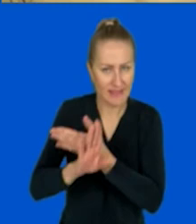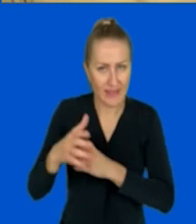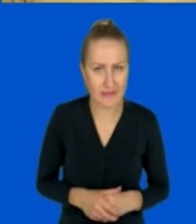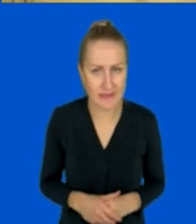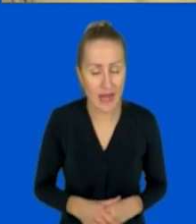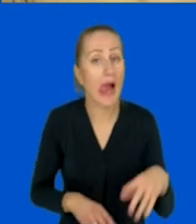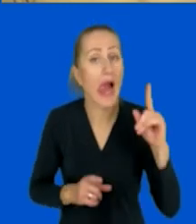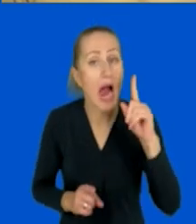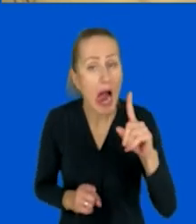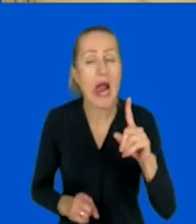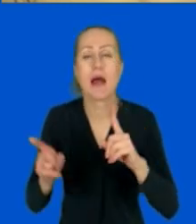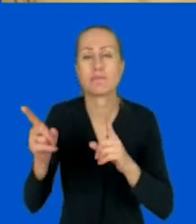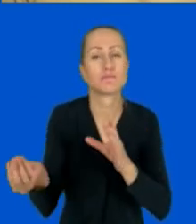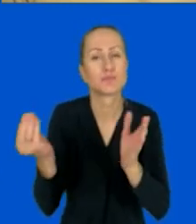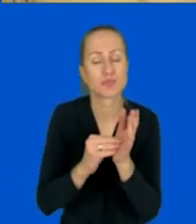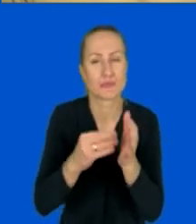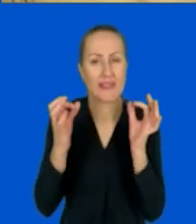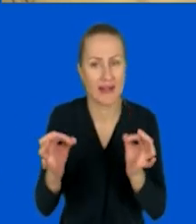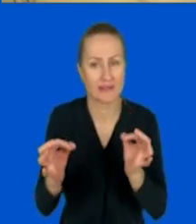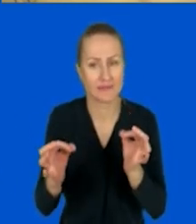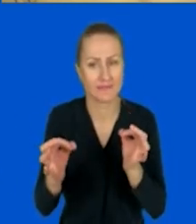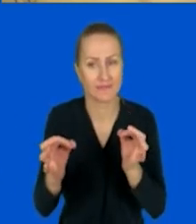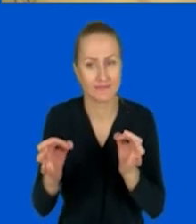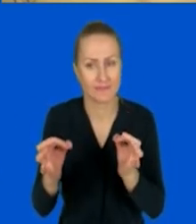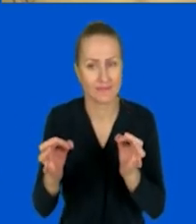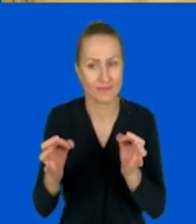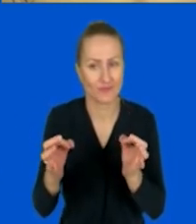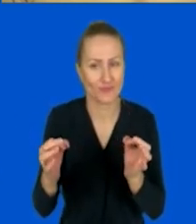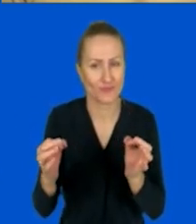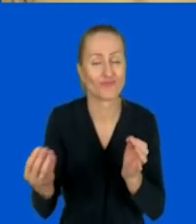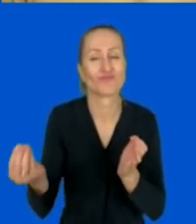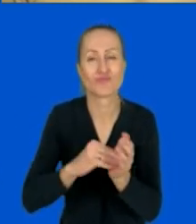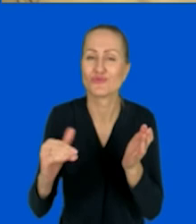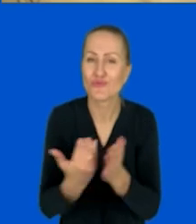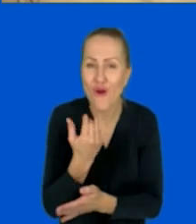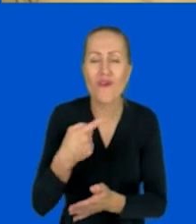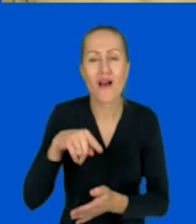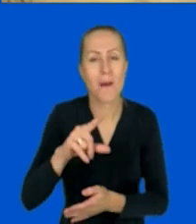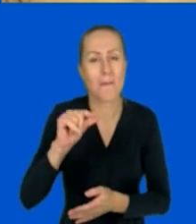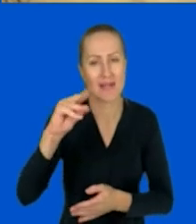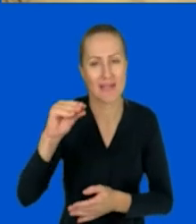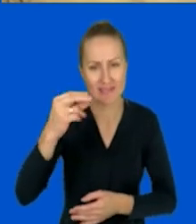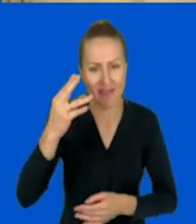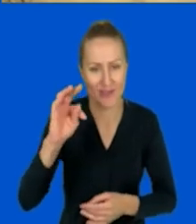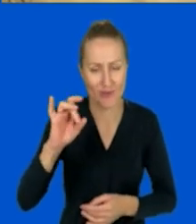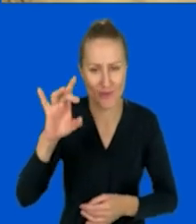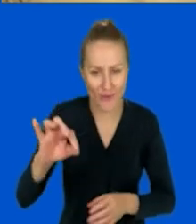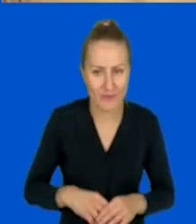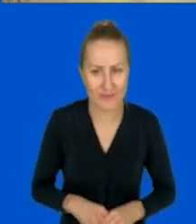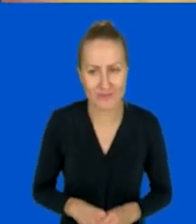Natomiast dodano do nich kolejną funkcjonalność prezi wideo, gdzie można na